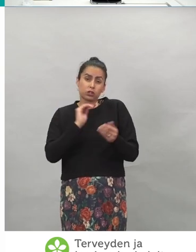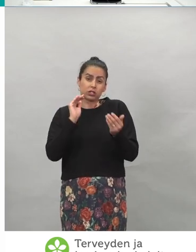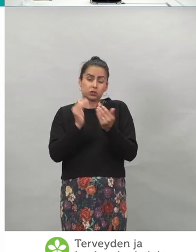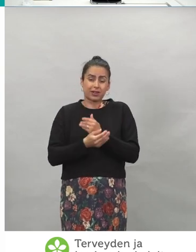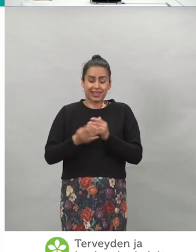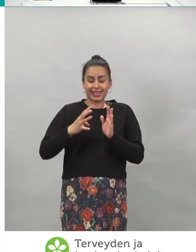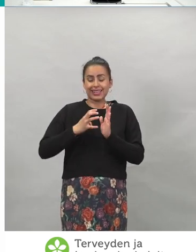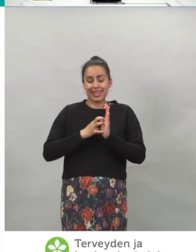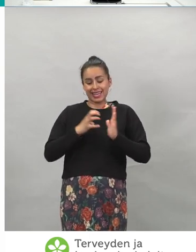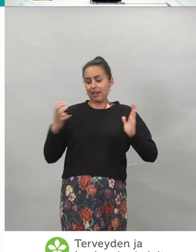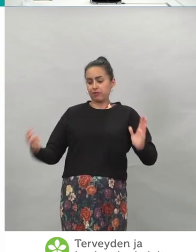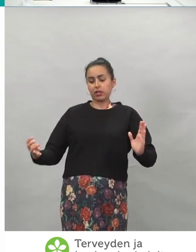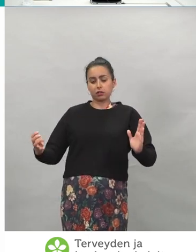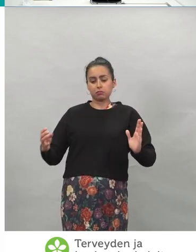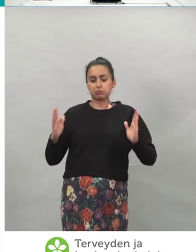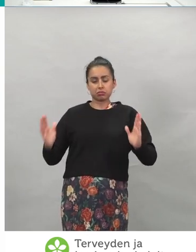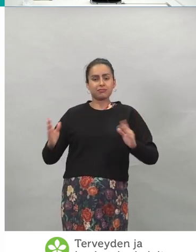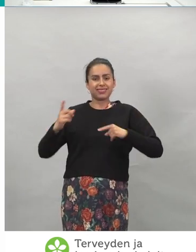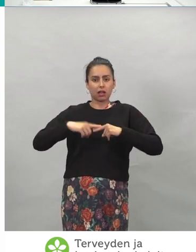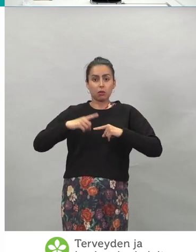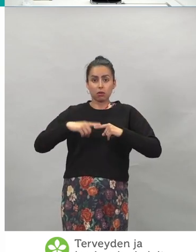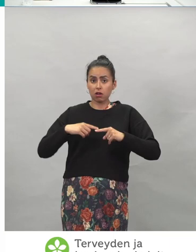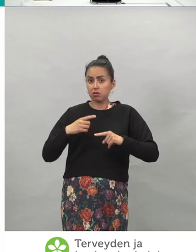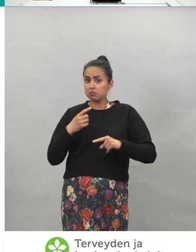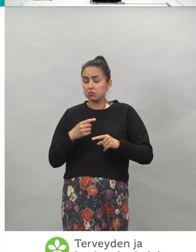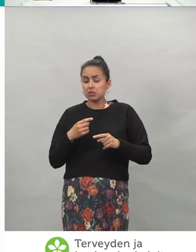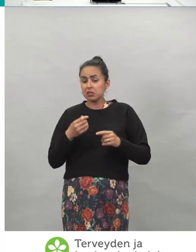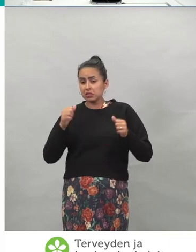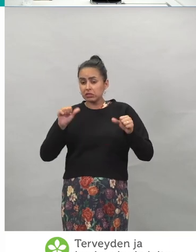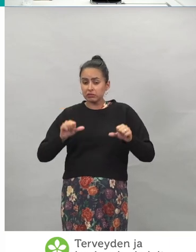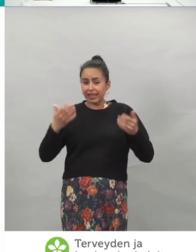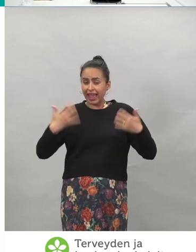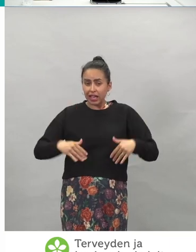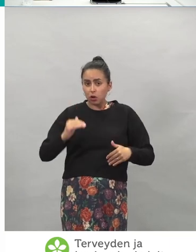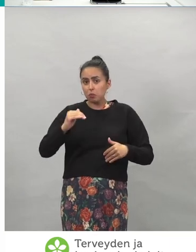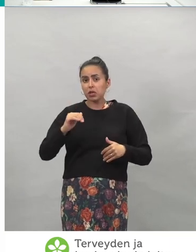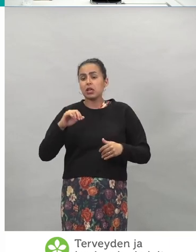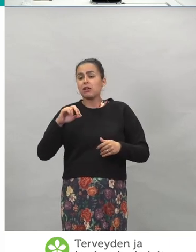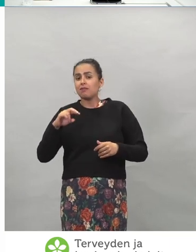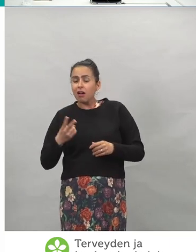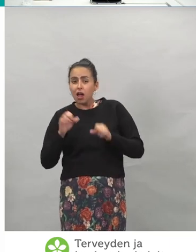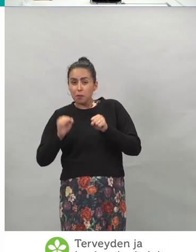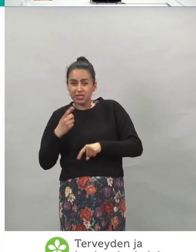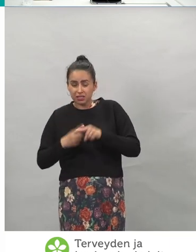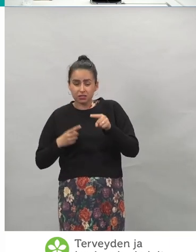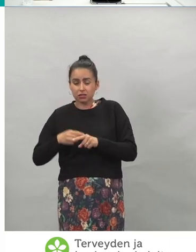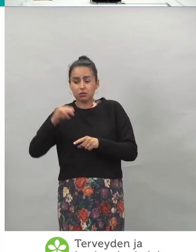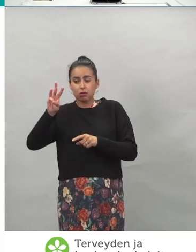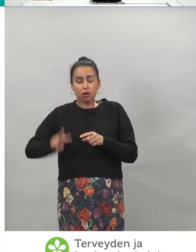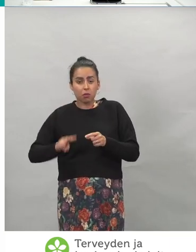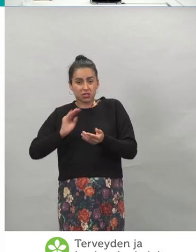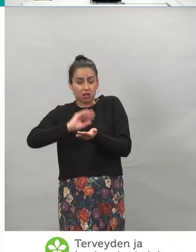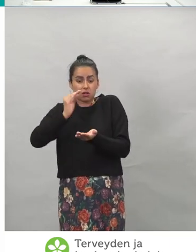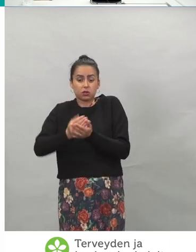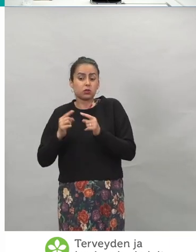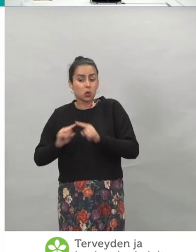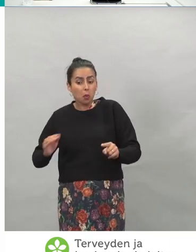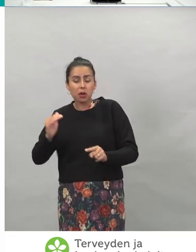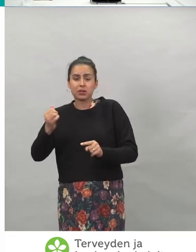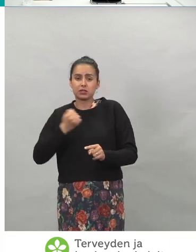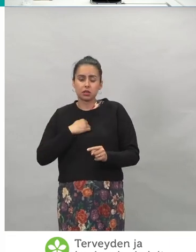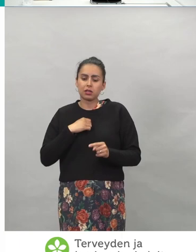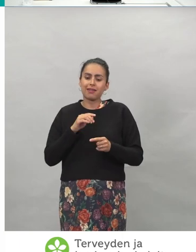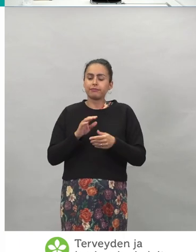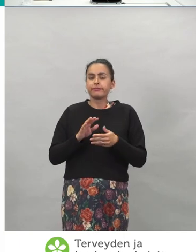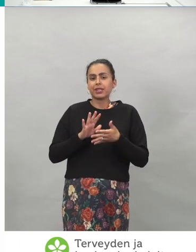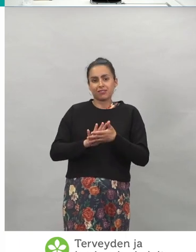neljän viikon rokotusvälille. Pitäisikö kolmas tehosteannos saada tällöin nopeammin? Ja se immunologinen periaatehan on se,